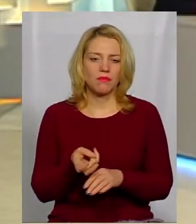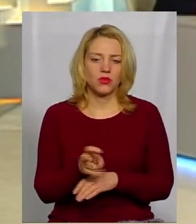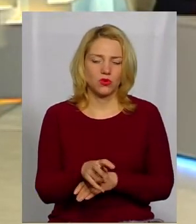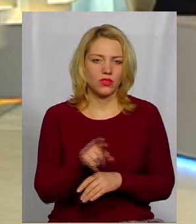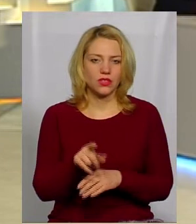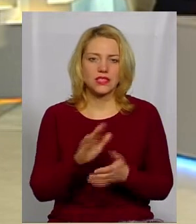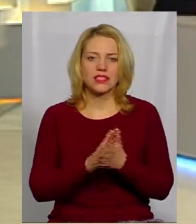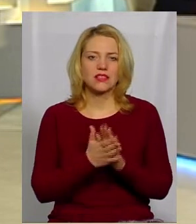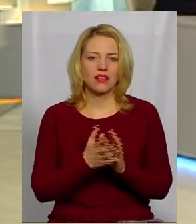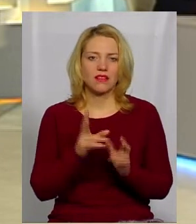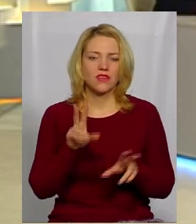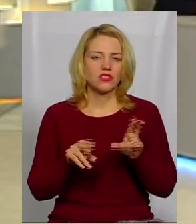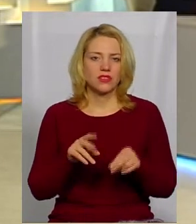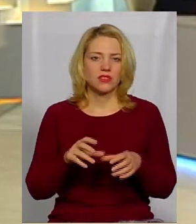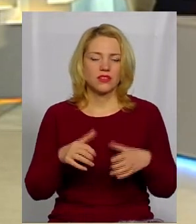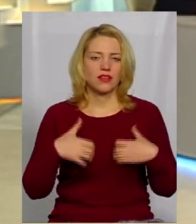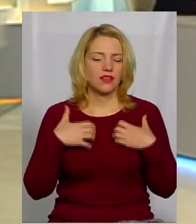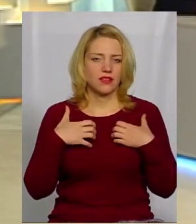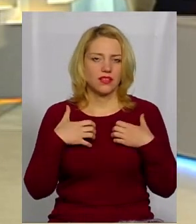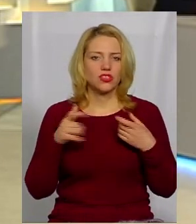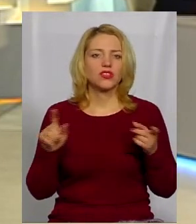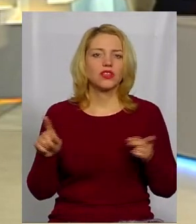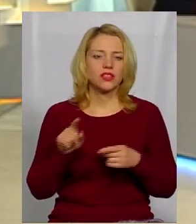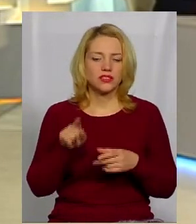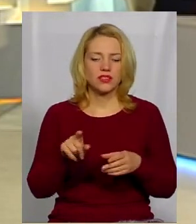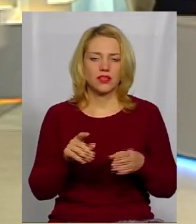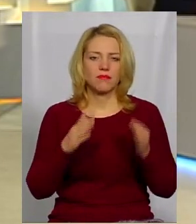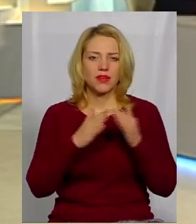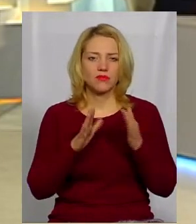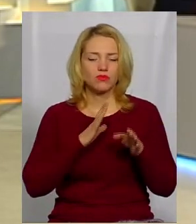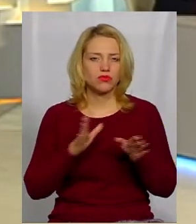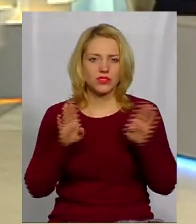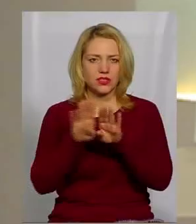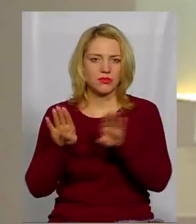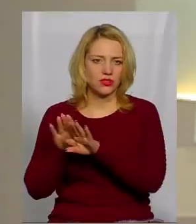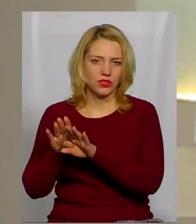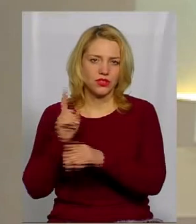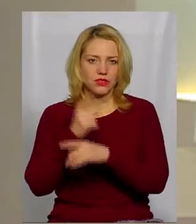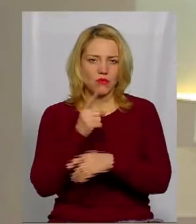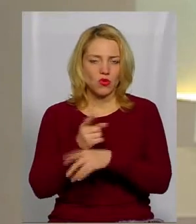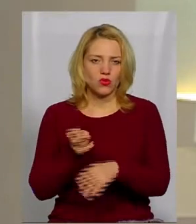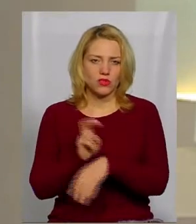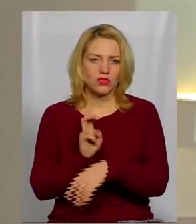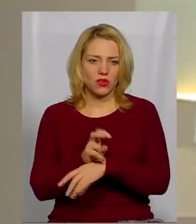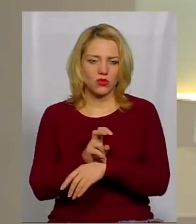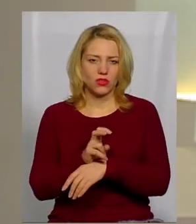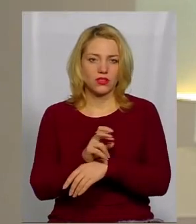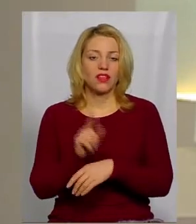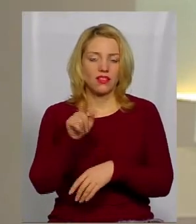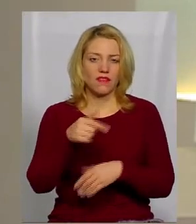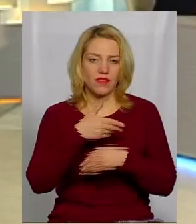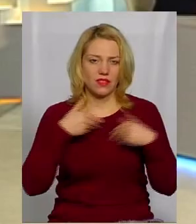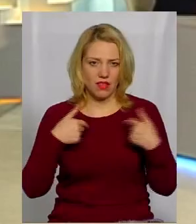критичний. Ці приміщення взагалі зачинені були, чи туди була заборона заходити навіть нам